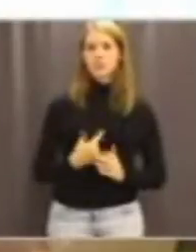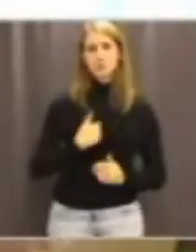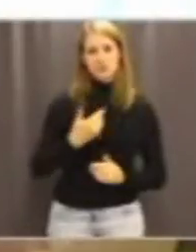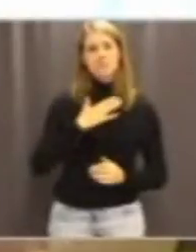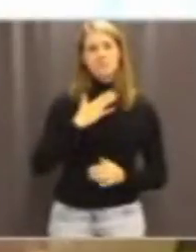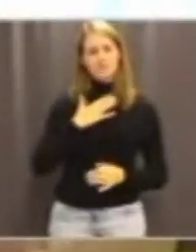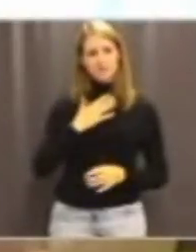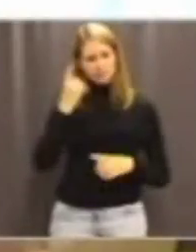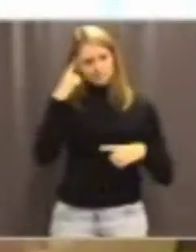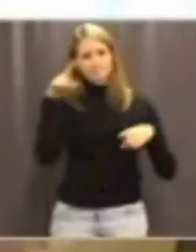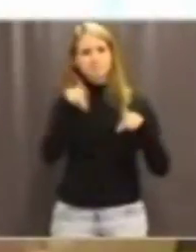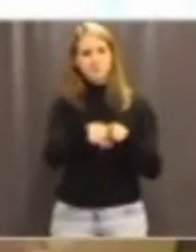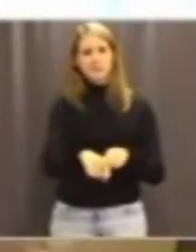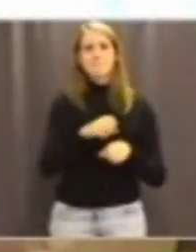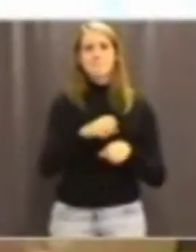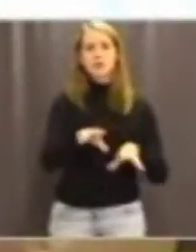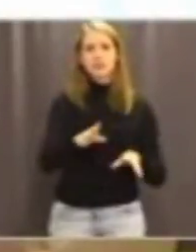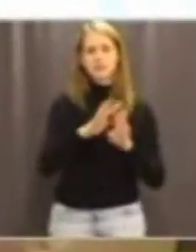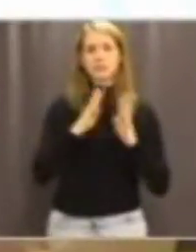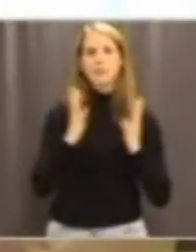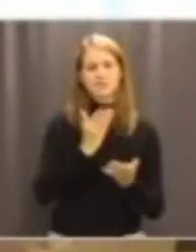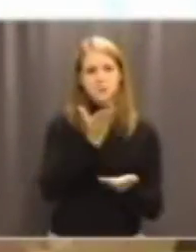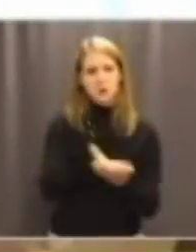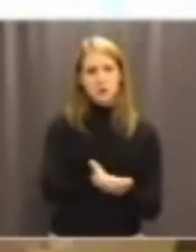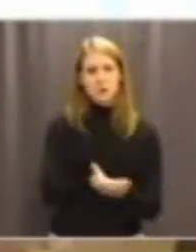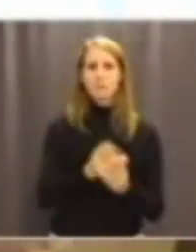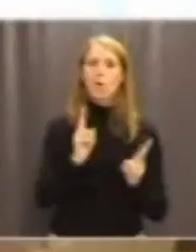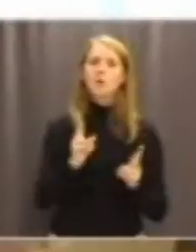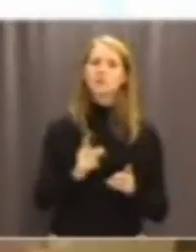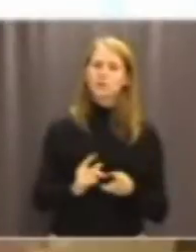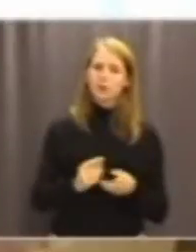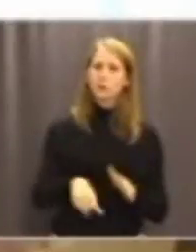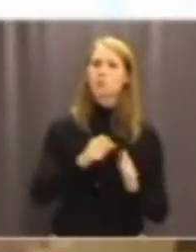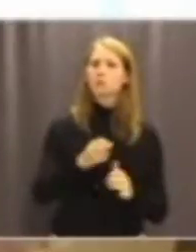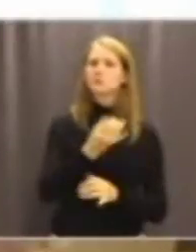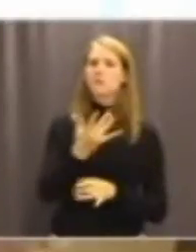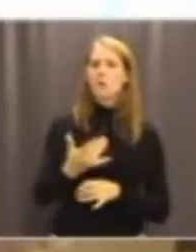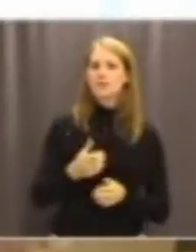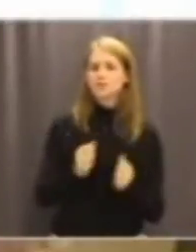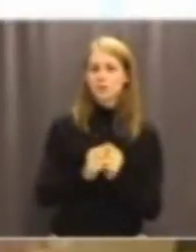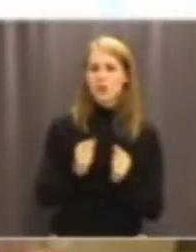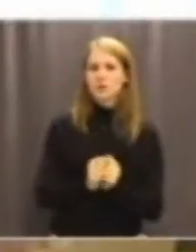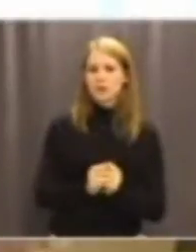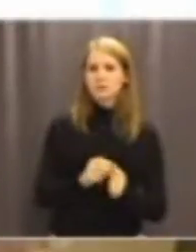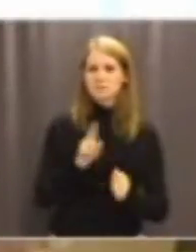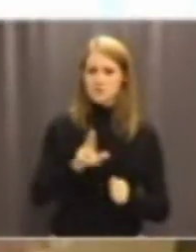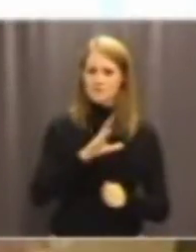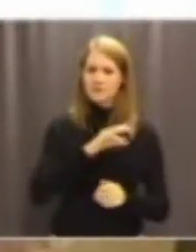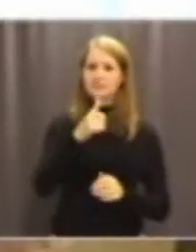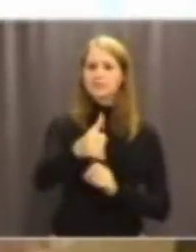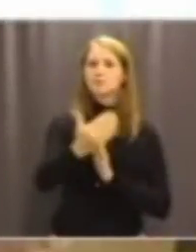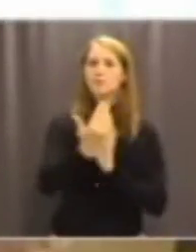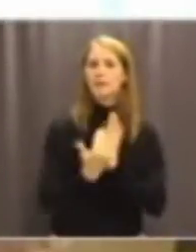majoritetsrådets förslag och påpeka några av de saker som faktiskt nu är med i det här programmet